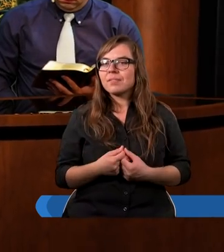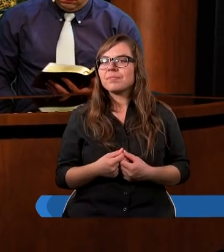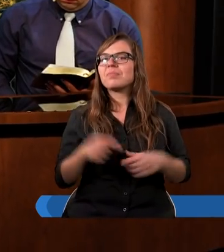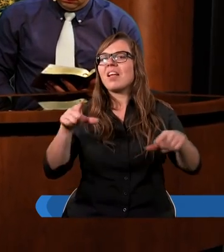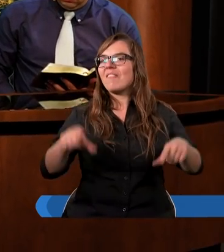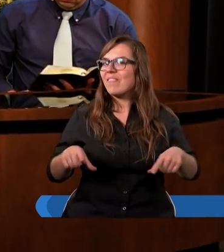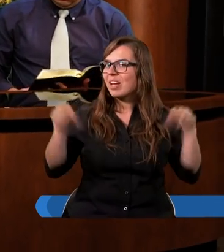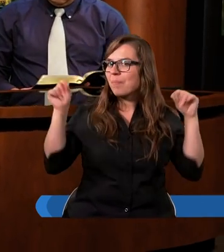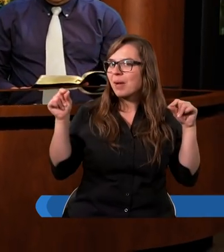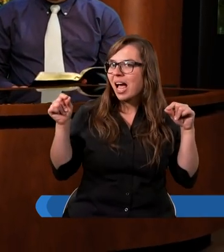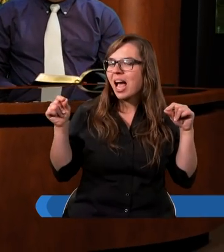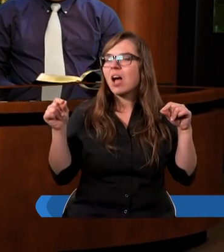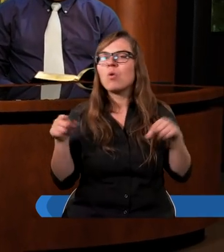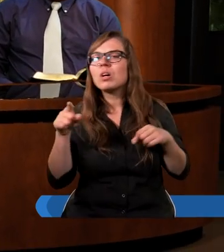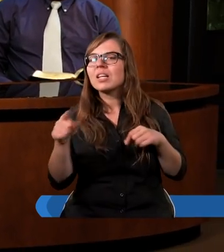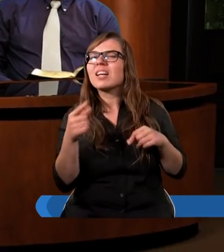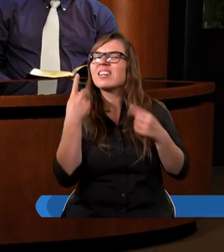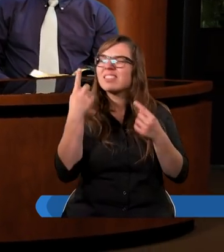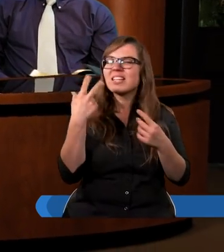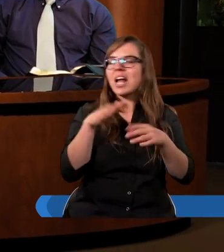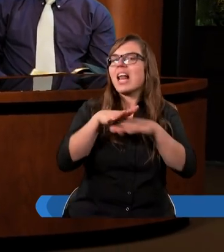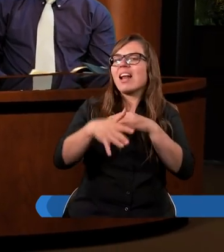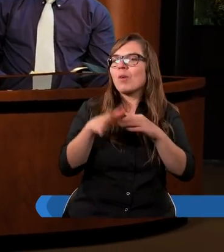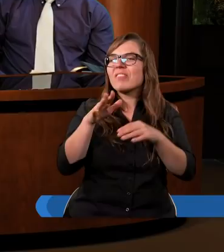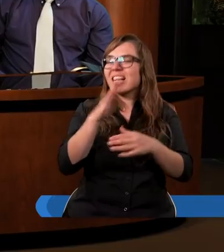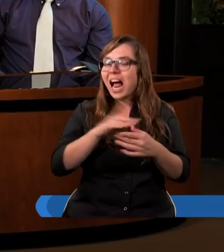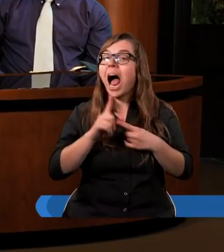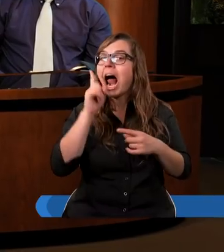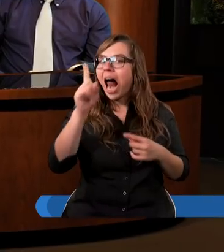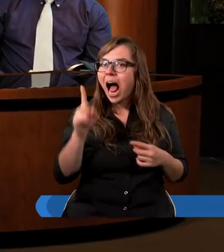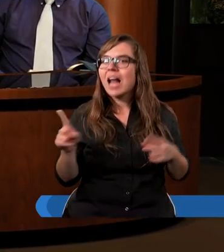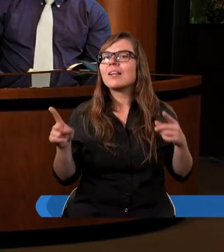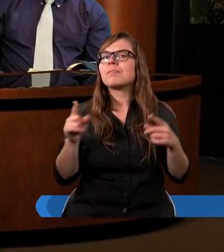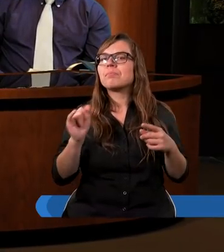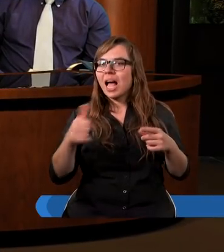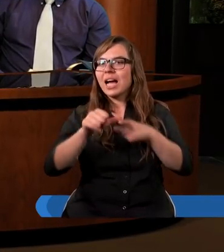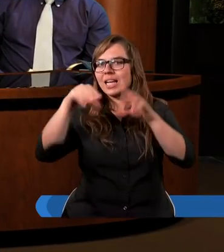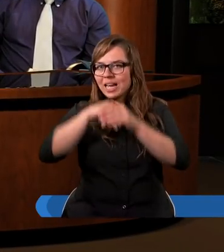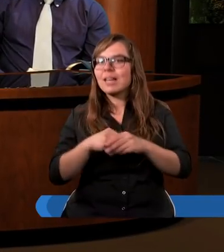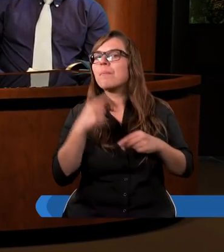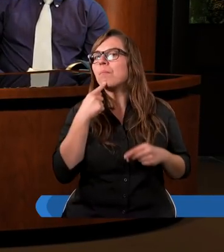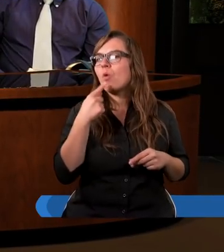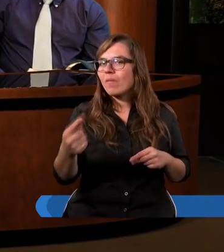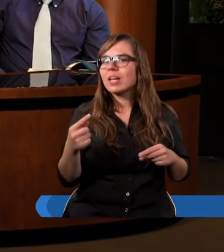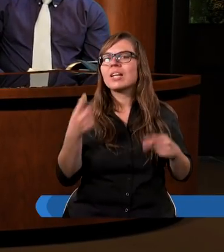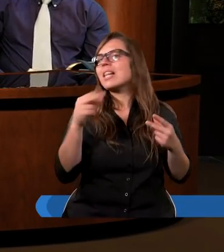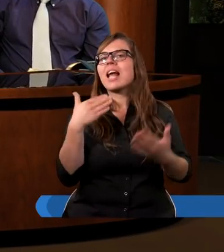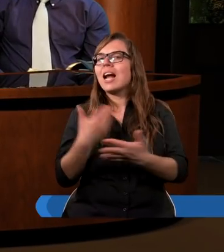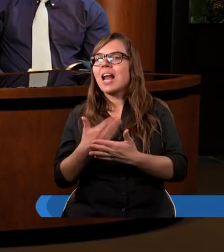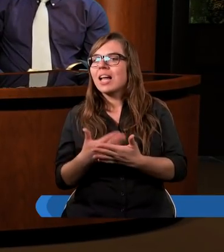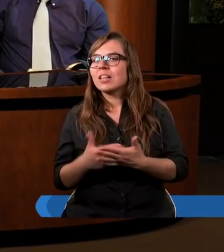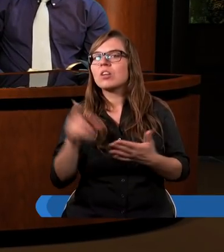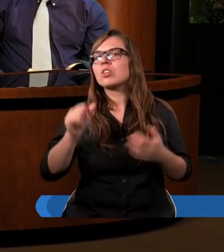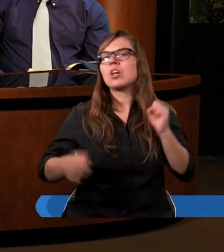Wybrał nie ten najsławniejszy naród, ale tak jak tu jest powiedziane, że nie dlatego,